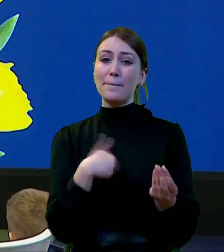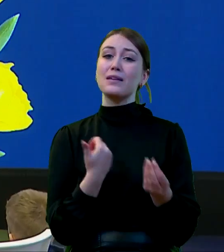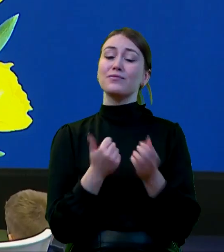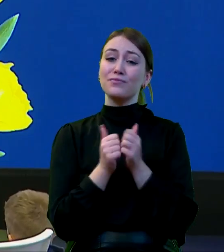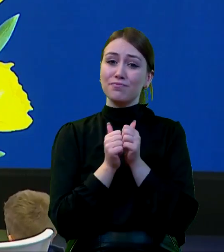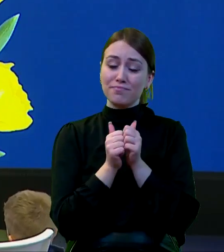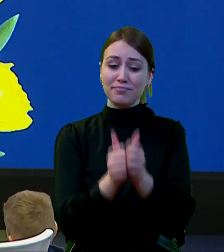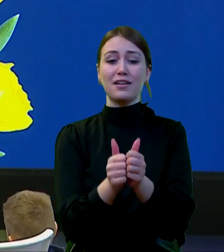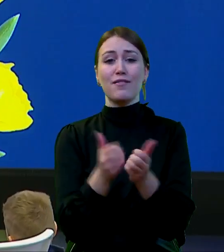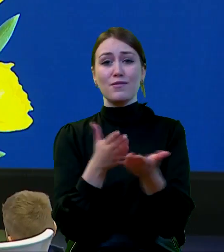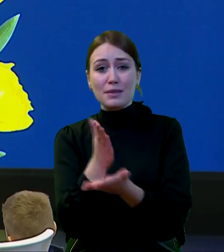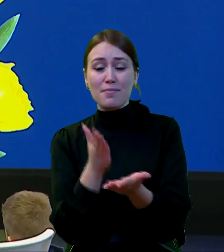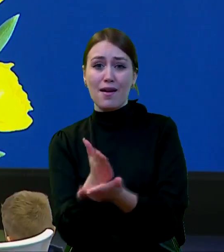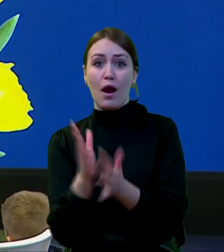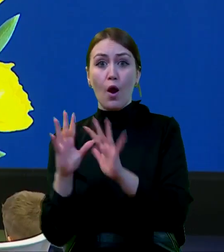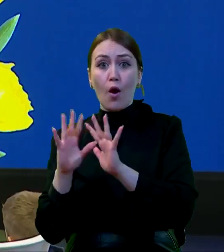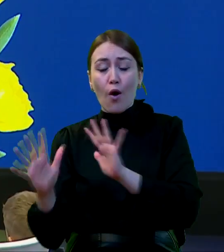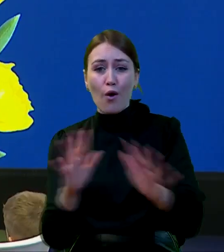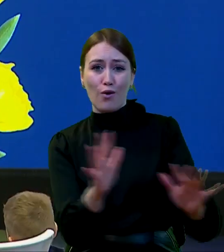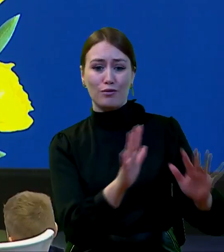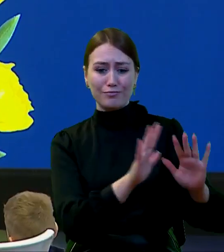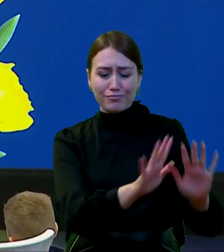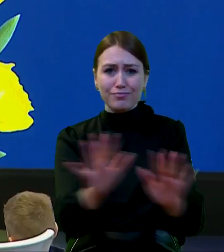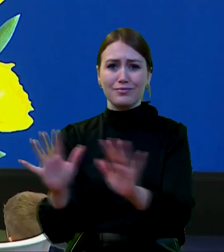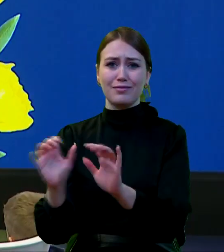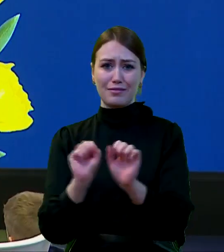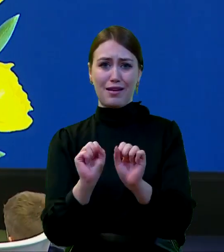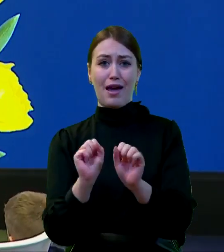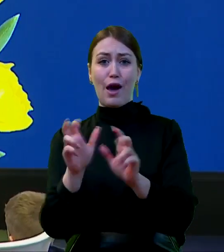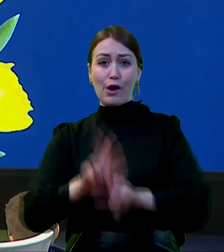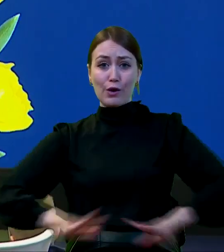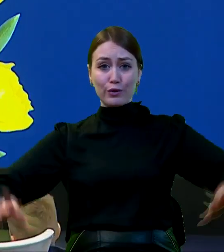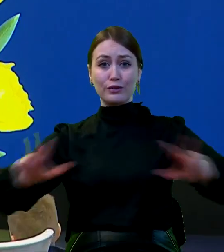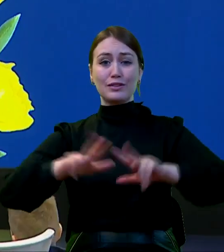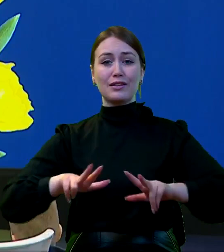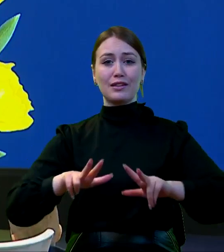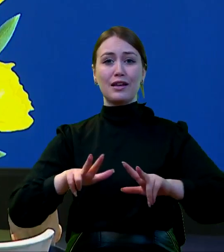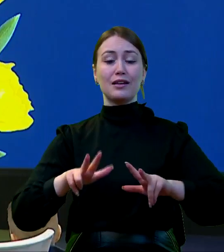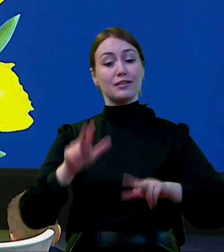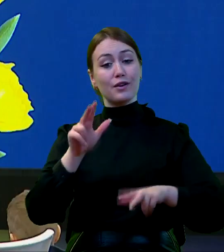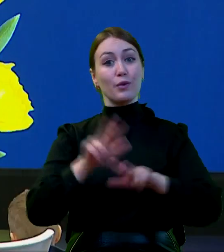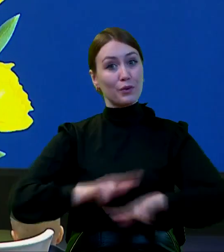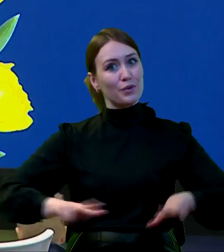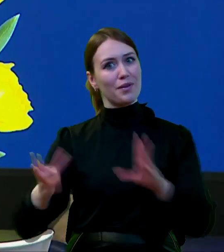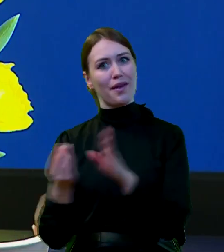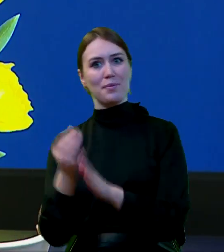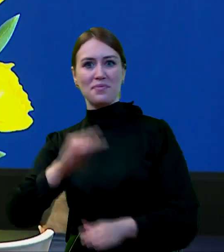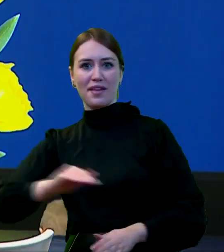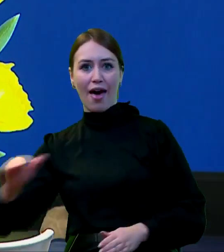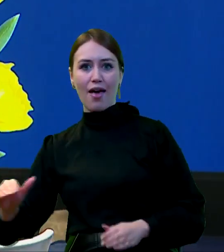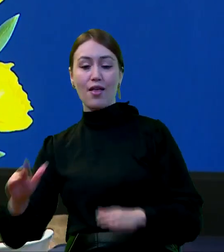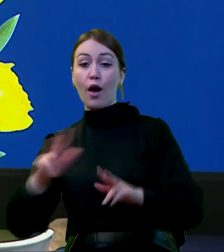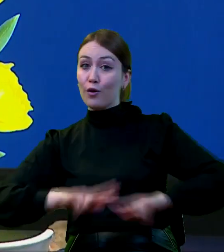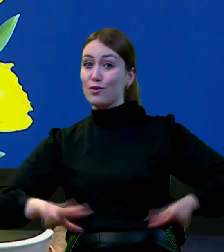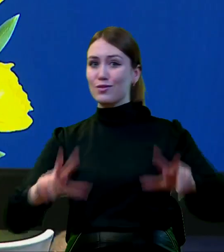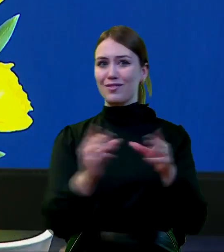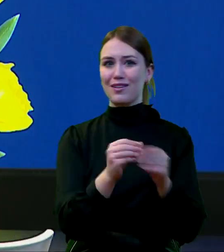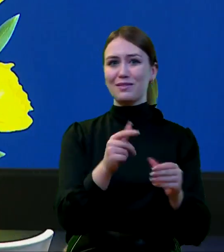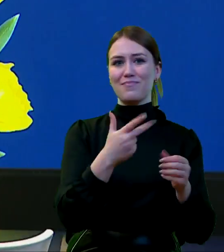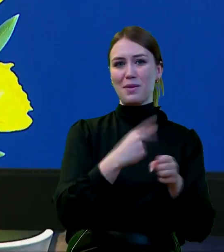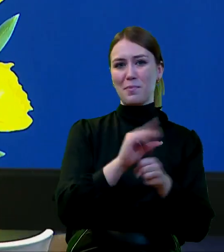wspierać i żeby Państwa chronić, żeby rodziny, rodziny z dziećmi, rodziny z osobami